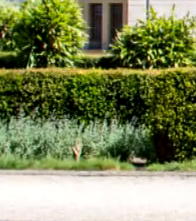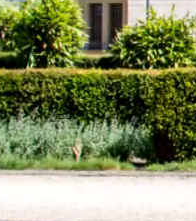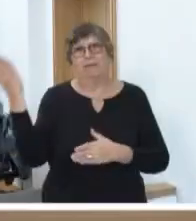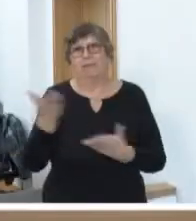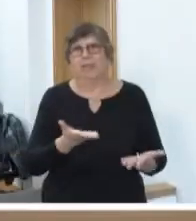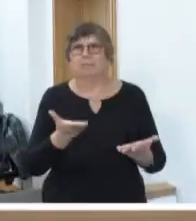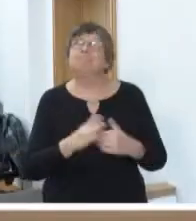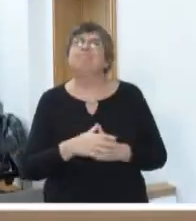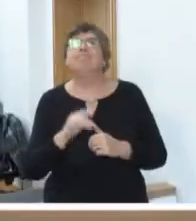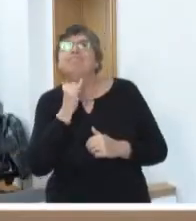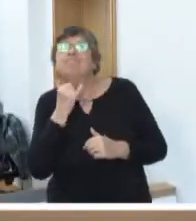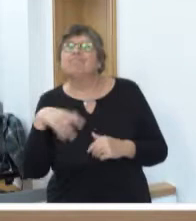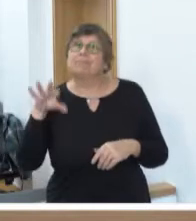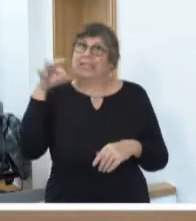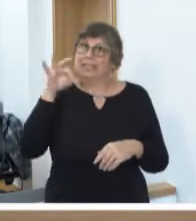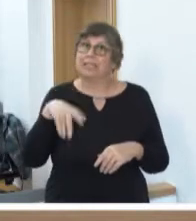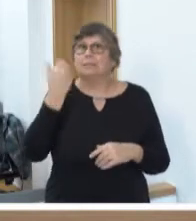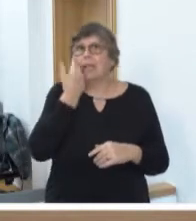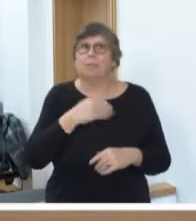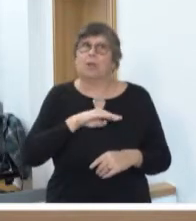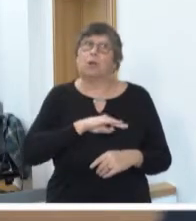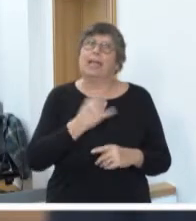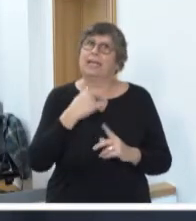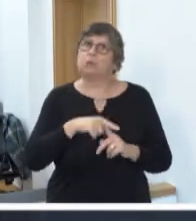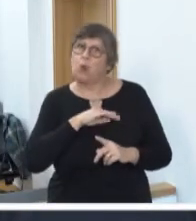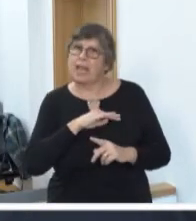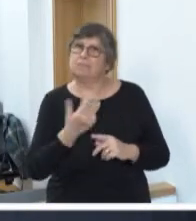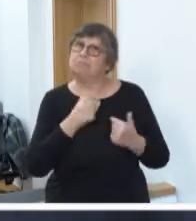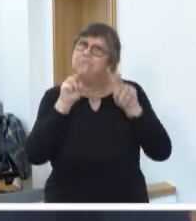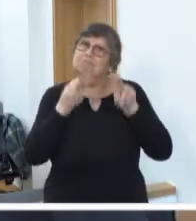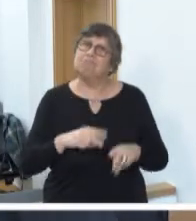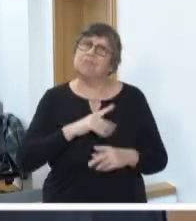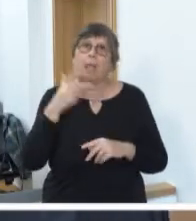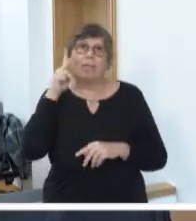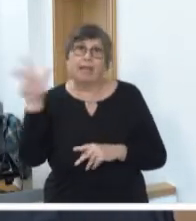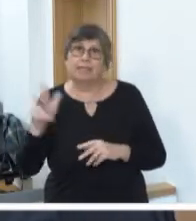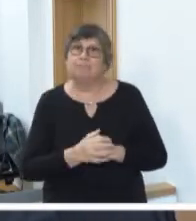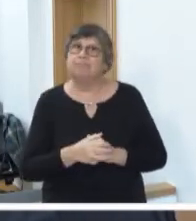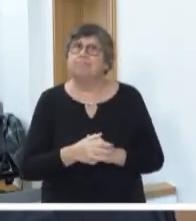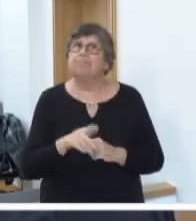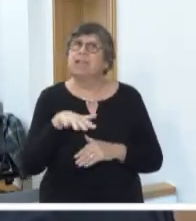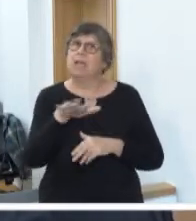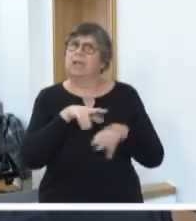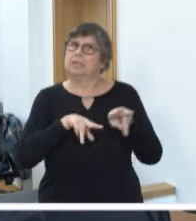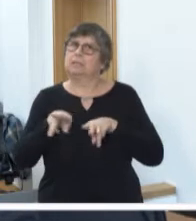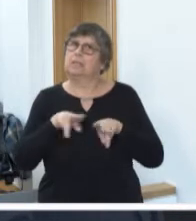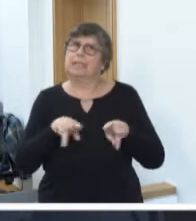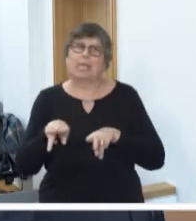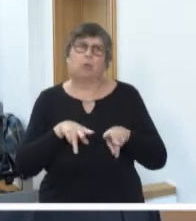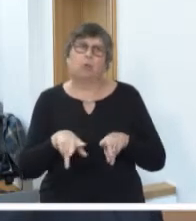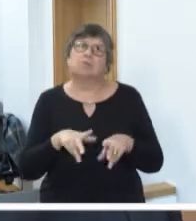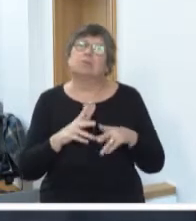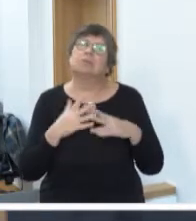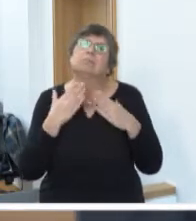Herr Präsident, liebe Kolleginnen und Kollegen, meine sehr geehrten Damen und Herren, die Landesregierung begrüßt ausdrücklich